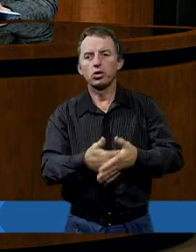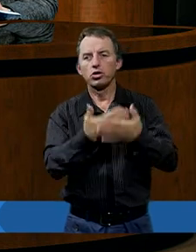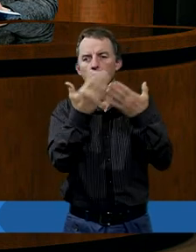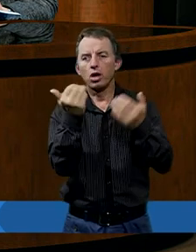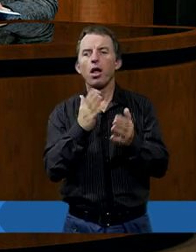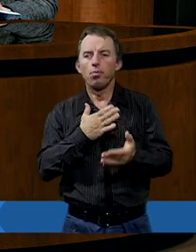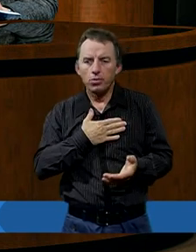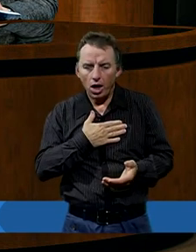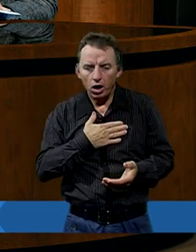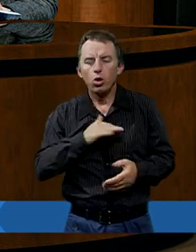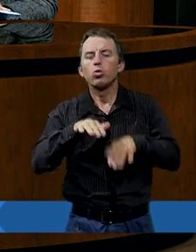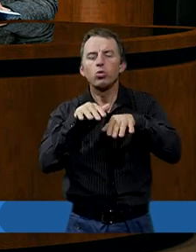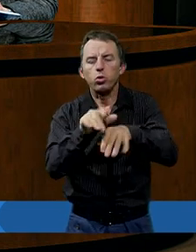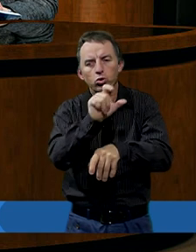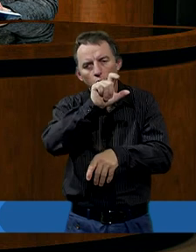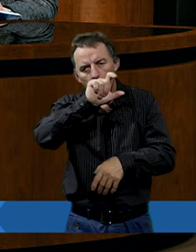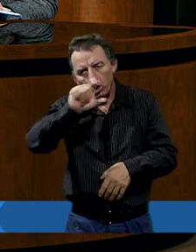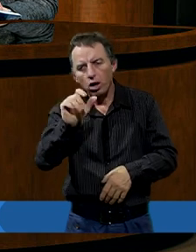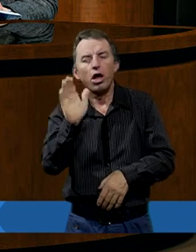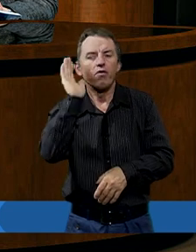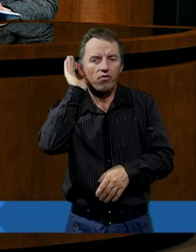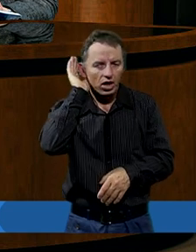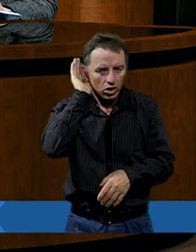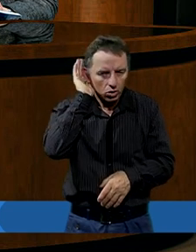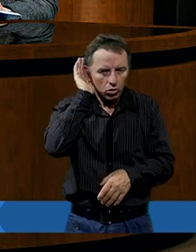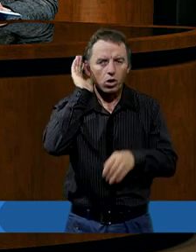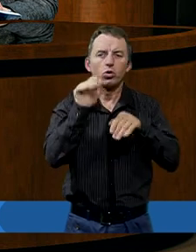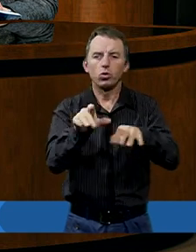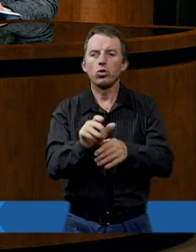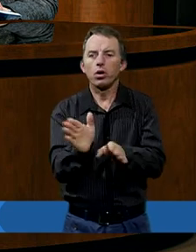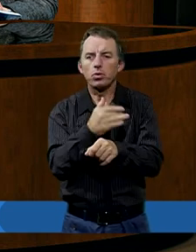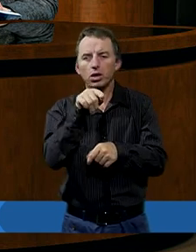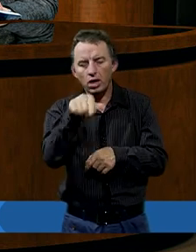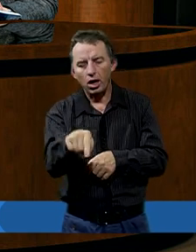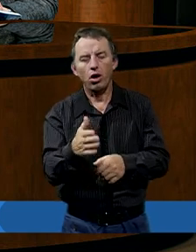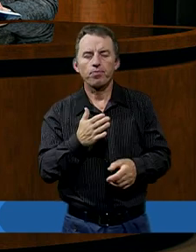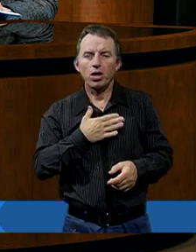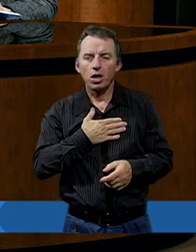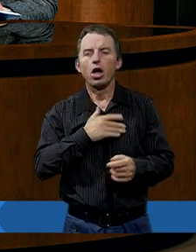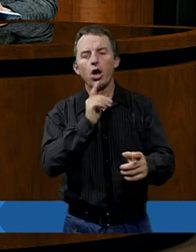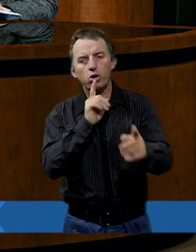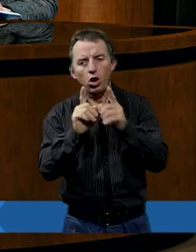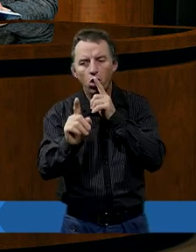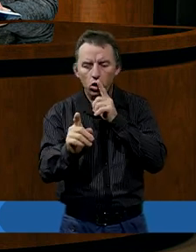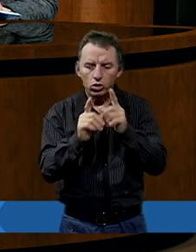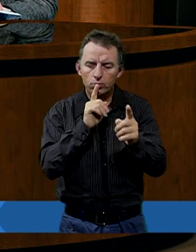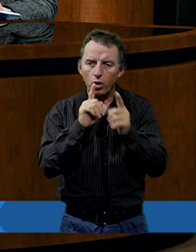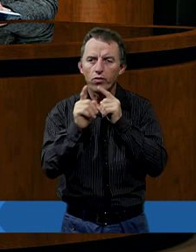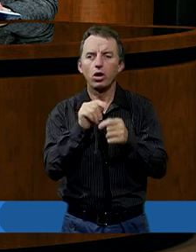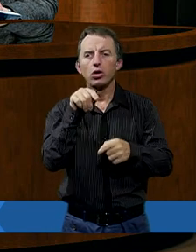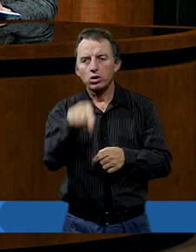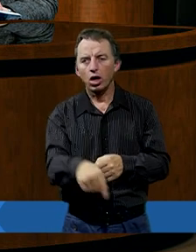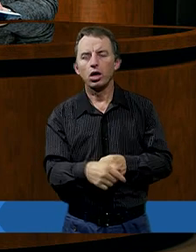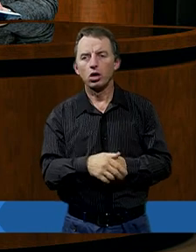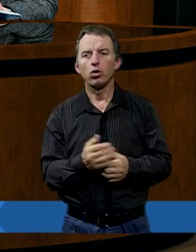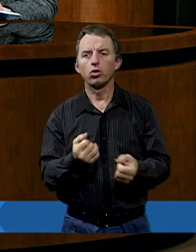ale oni mieli dostatecznie czasu, aby go wysłuchać, aby być z nim, mimo tego, iż potem swoją rozmową też sporo